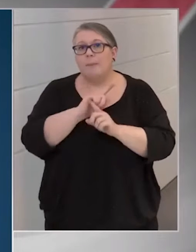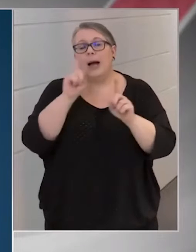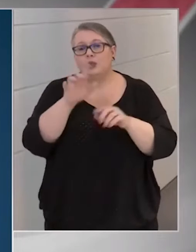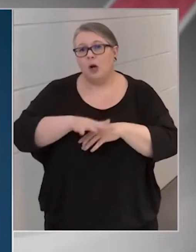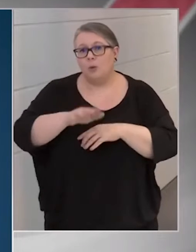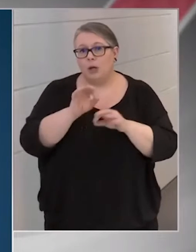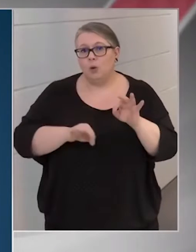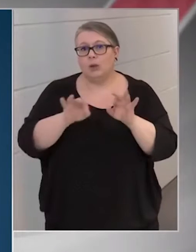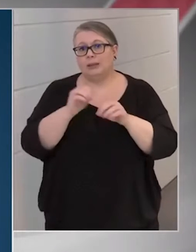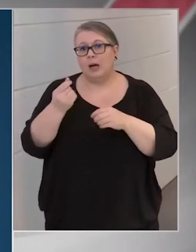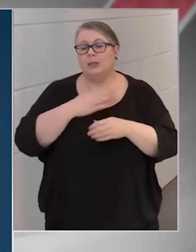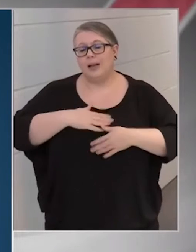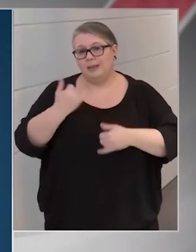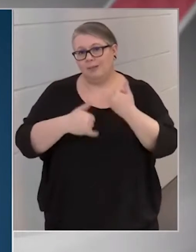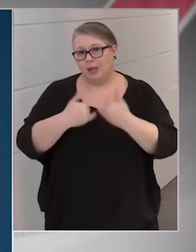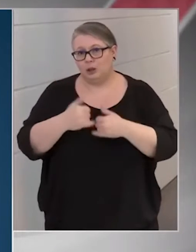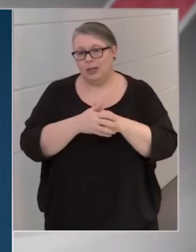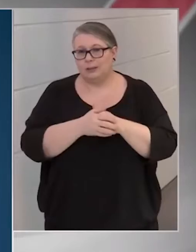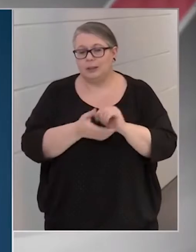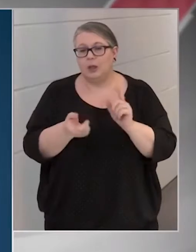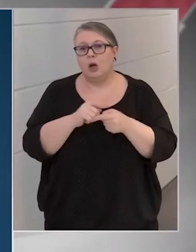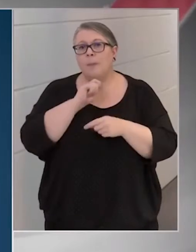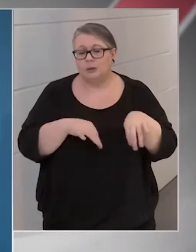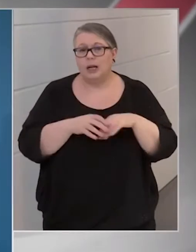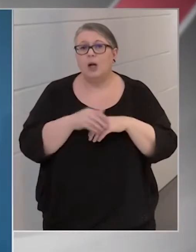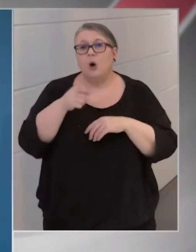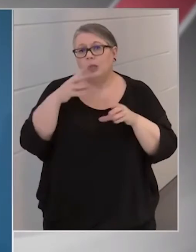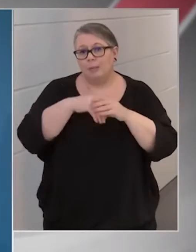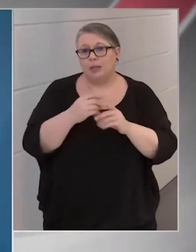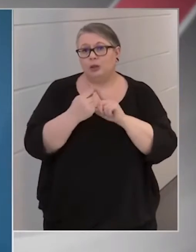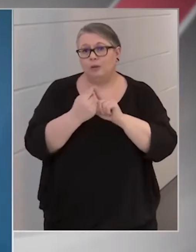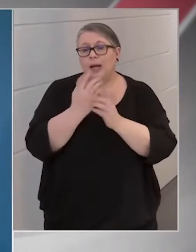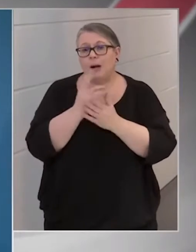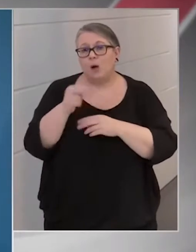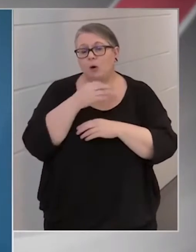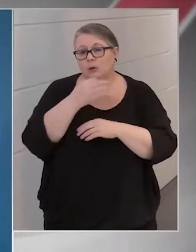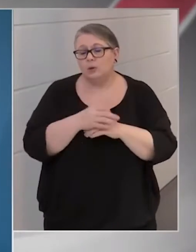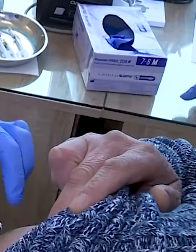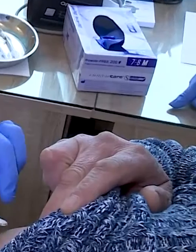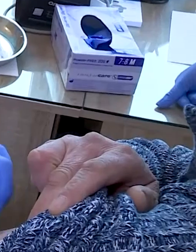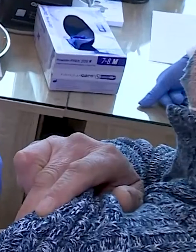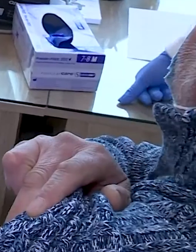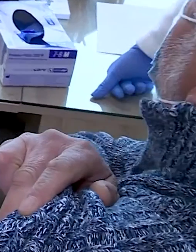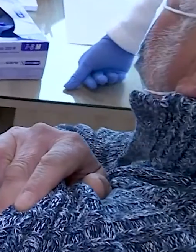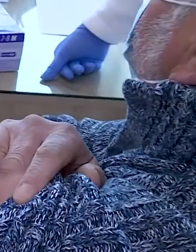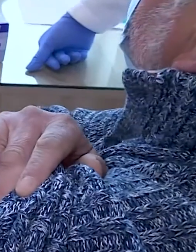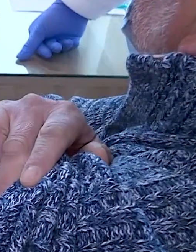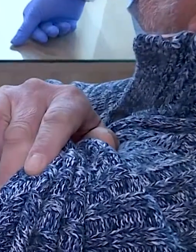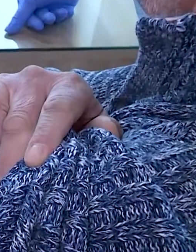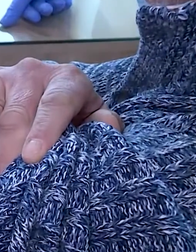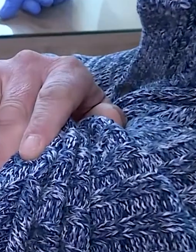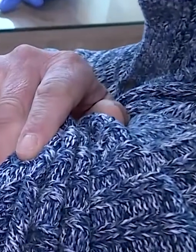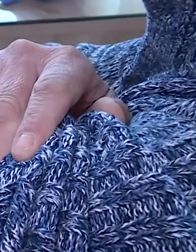az operatív törzsmai sajtótájékoztatóján György István államtitkár, az oltási munkacsoport vezetője. Arról is beszélt, hogy a